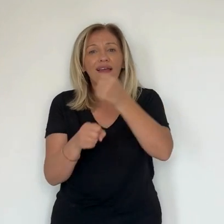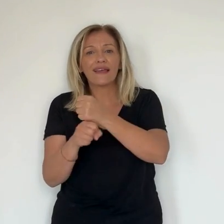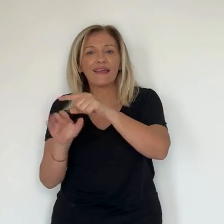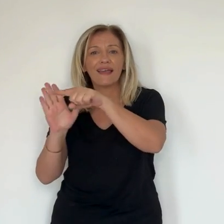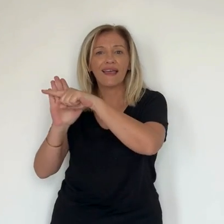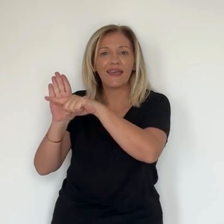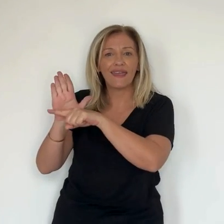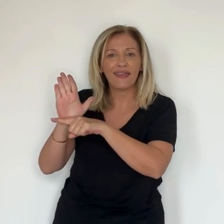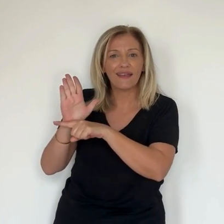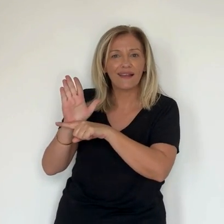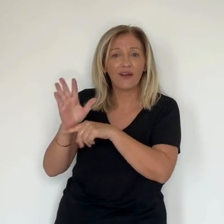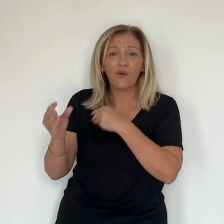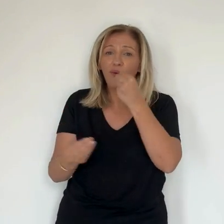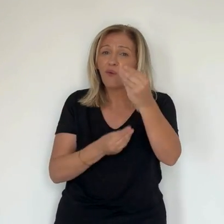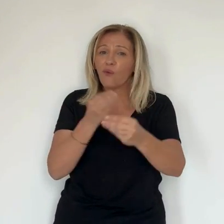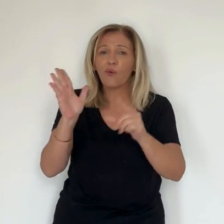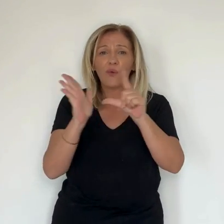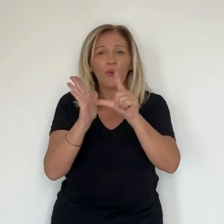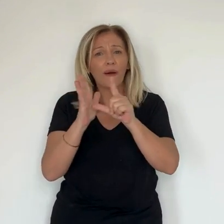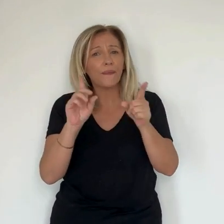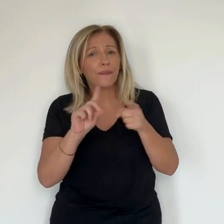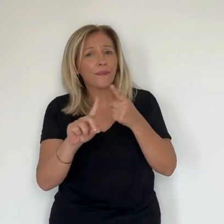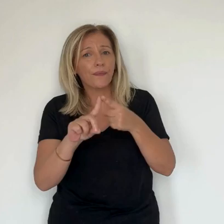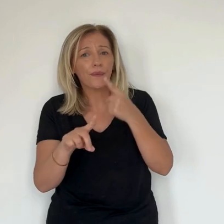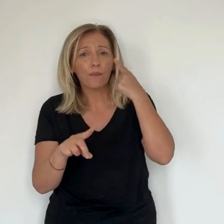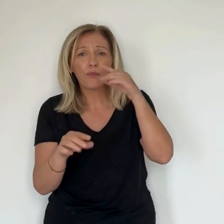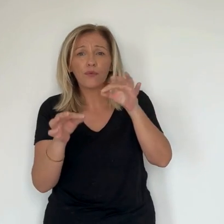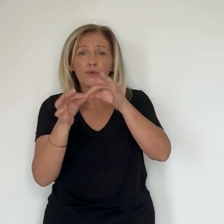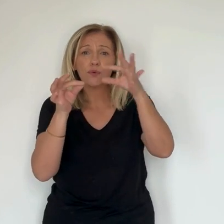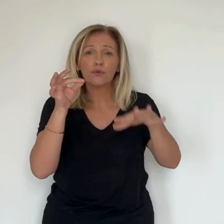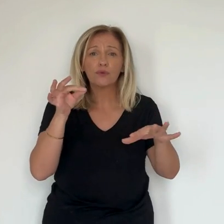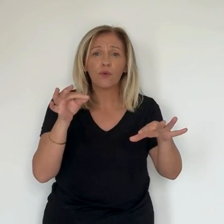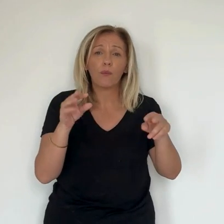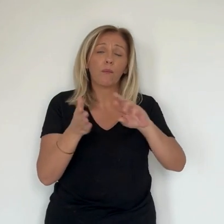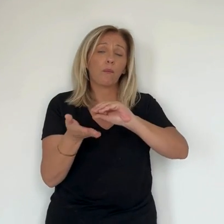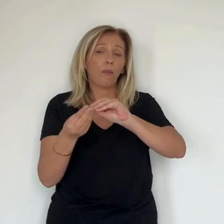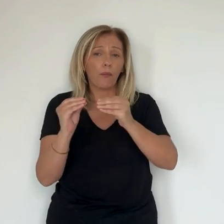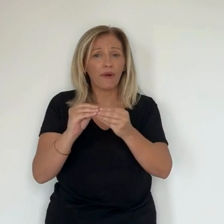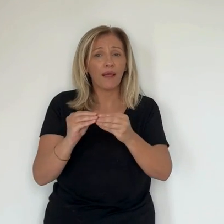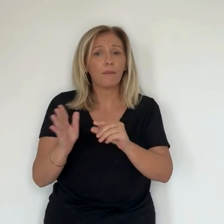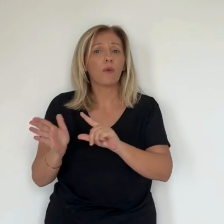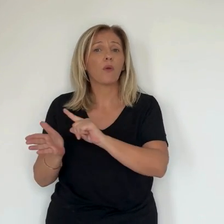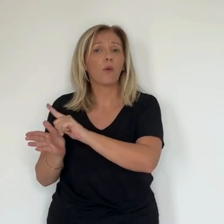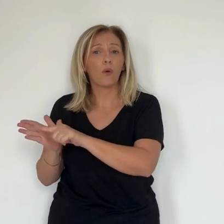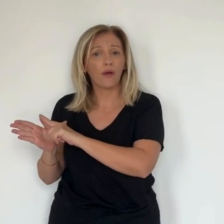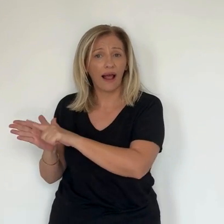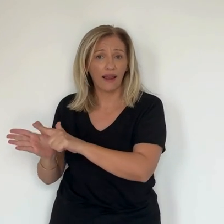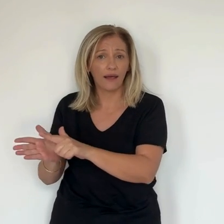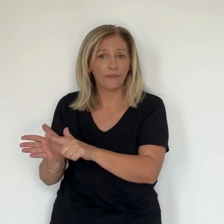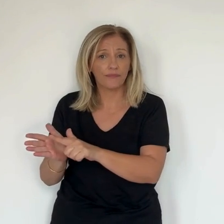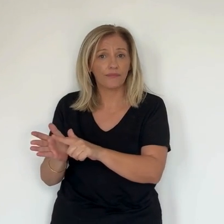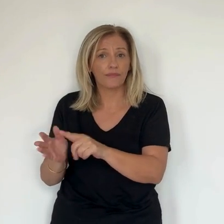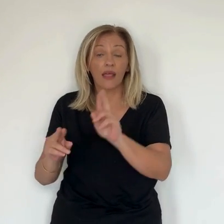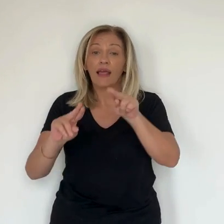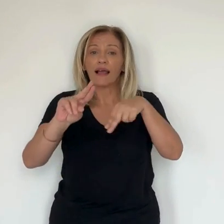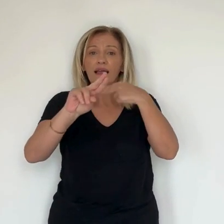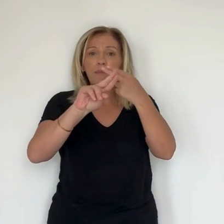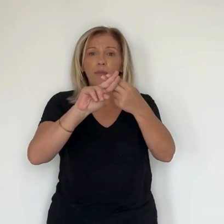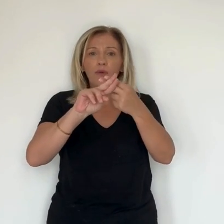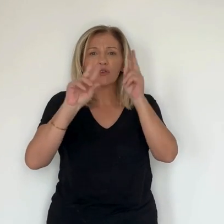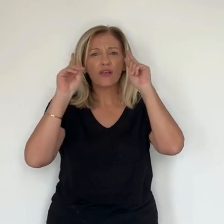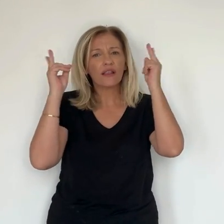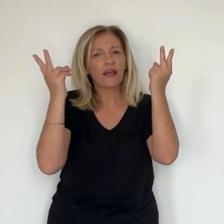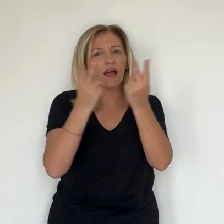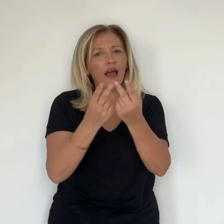d'une capacité à élaborer des règles ou éventuellement des lois, ce qu'on appelle des lois de pays, à apporter ces réponses